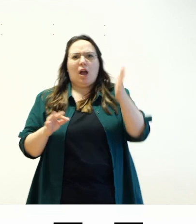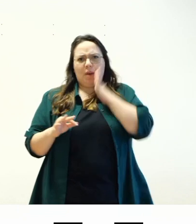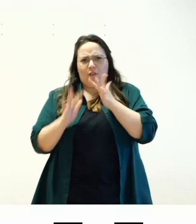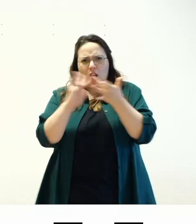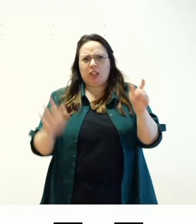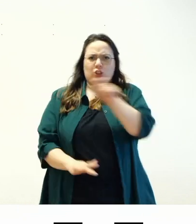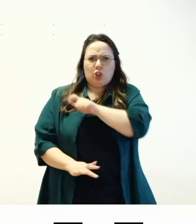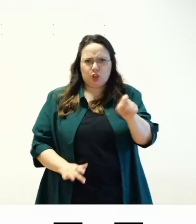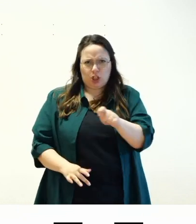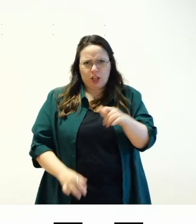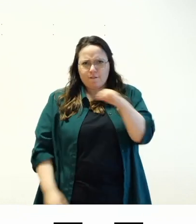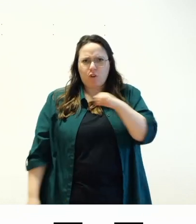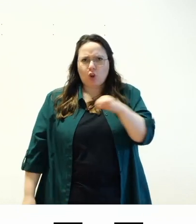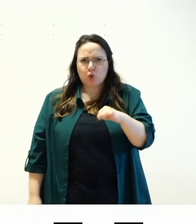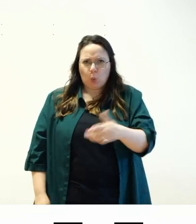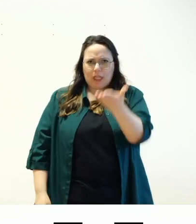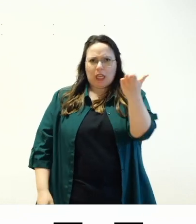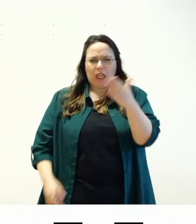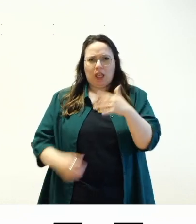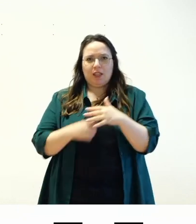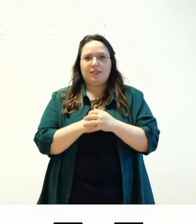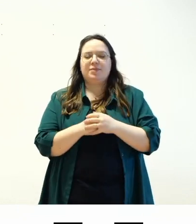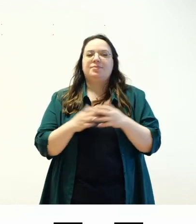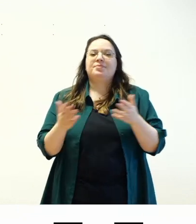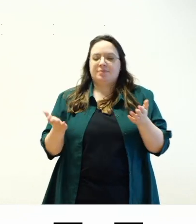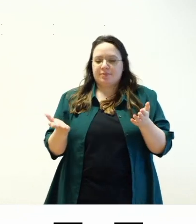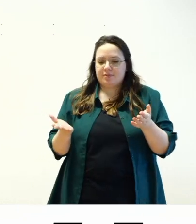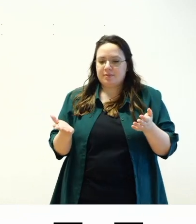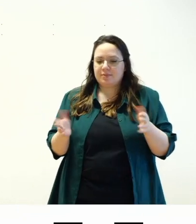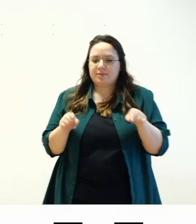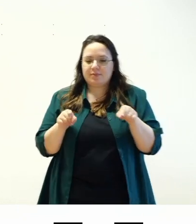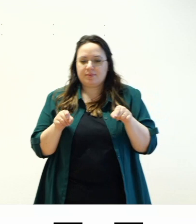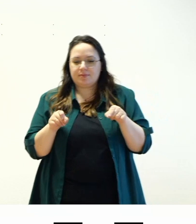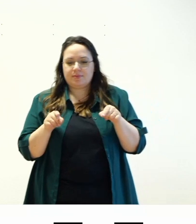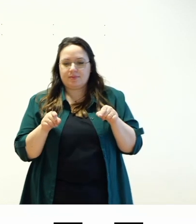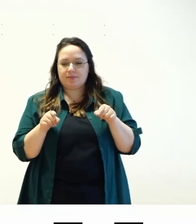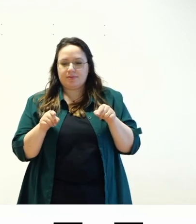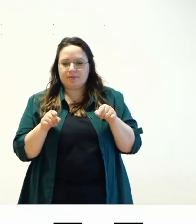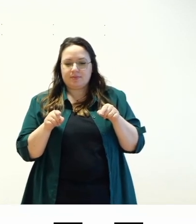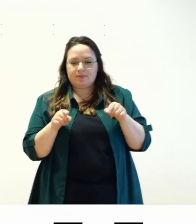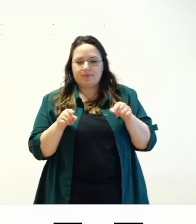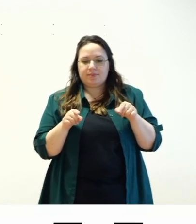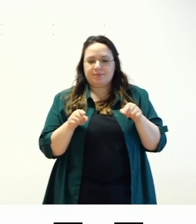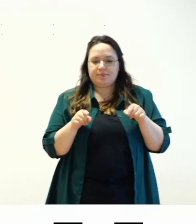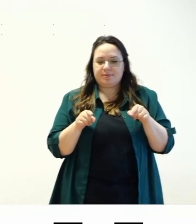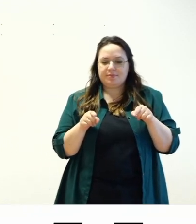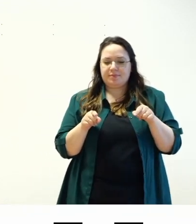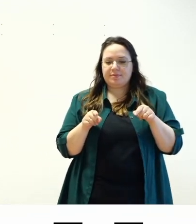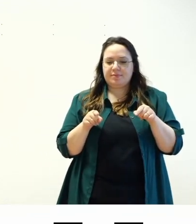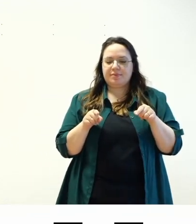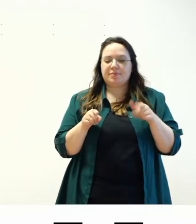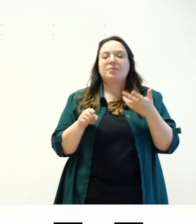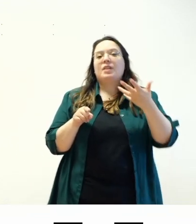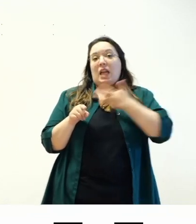parliamo adesso di temi accessibili perché esistono alcuni temi che sono classificati come accessibili effettivamente e sono quelli che